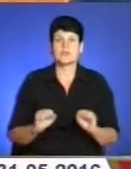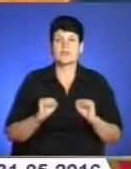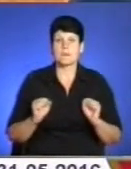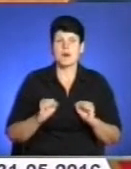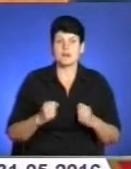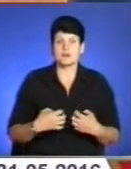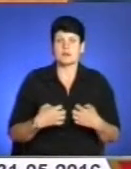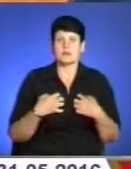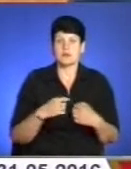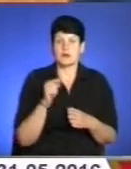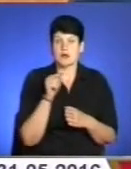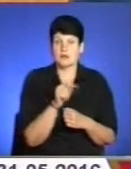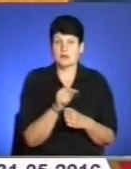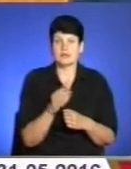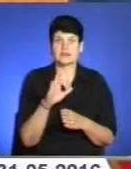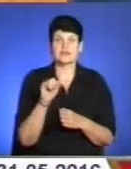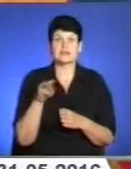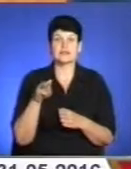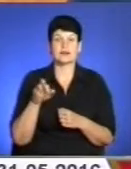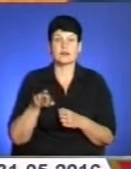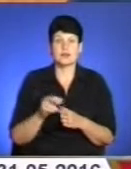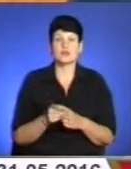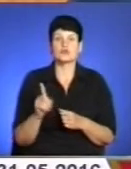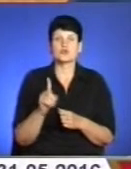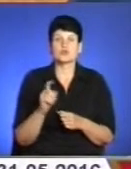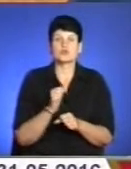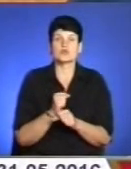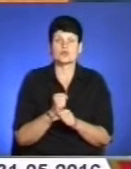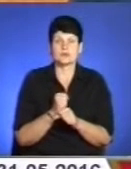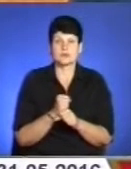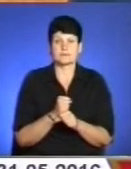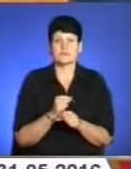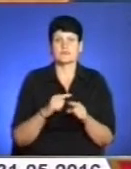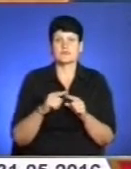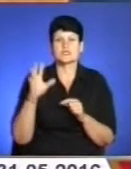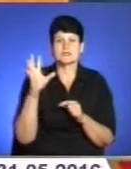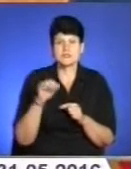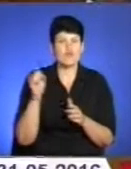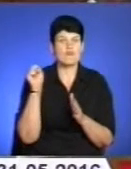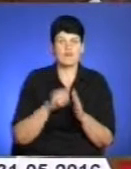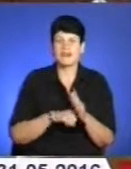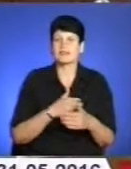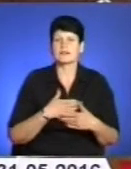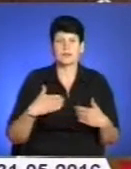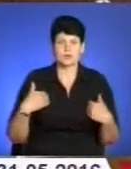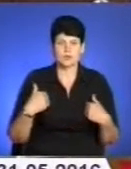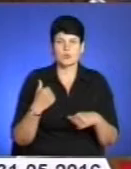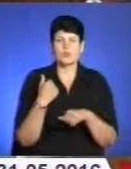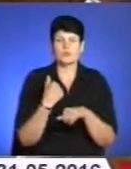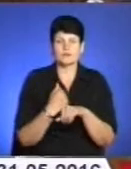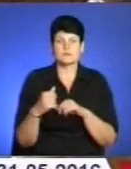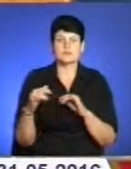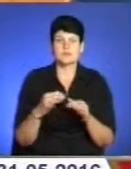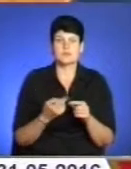залякати Віталія, що зробити, ну, скоріше всього, що вбивати не хотіли. Основна версія – це